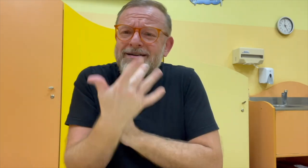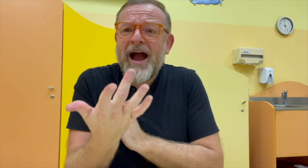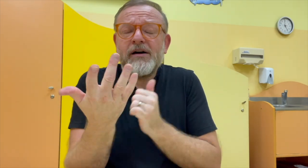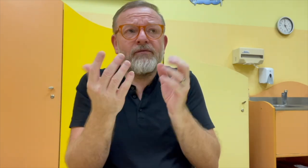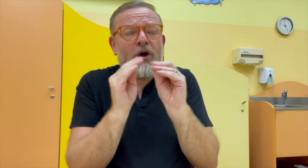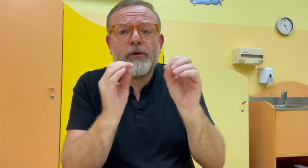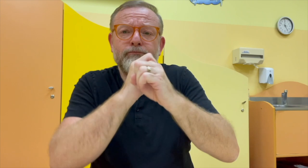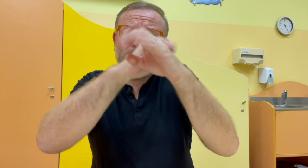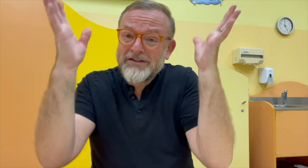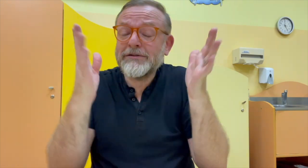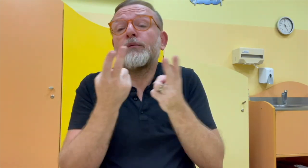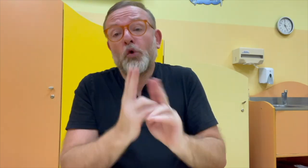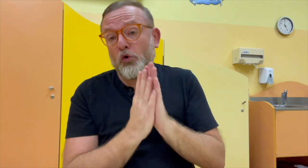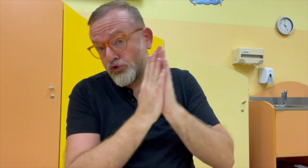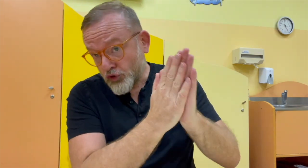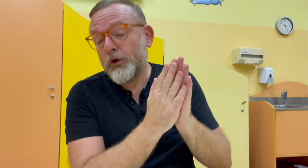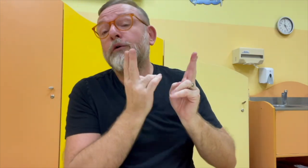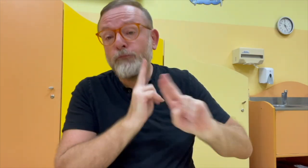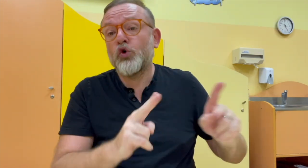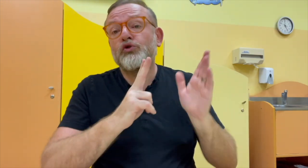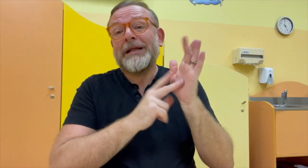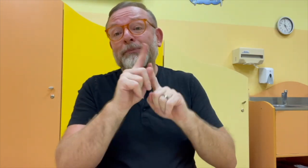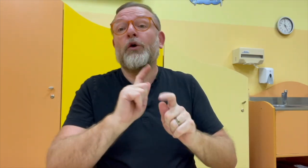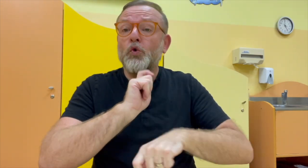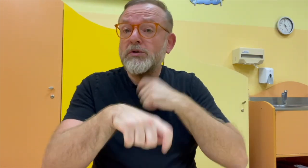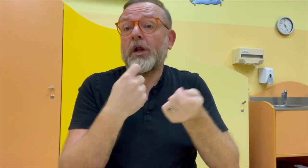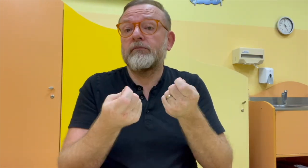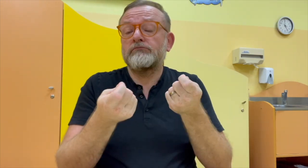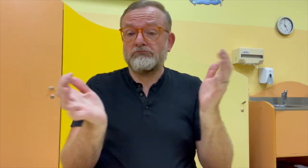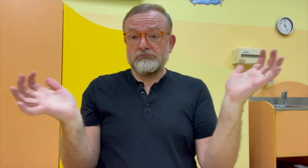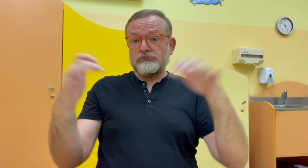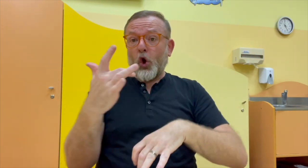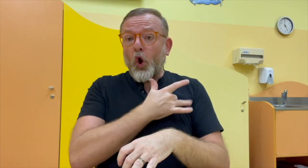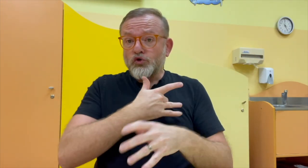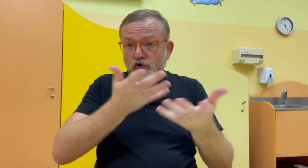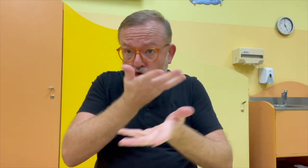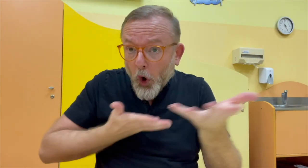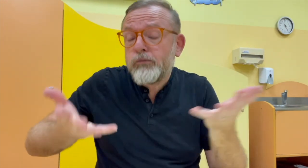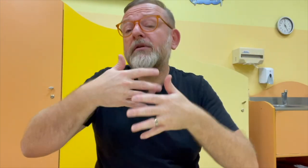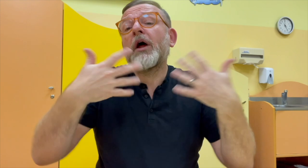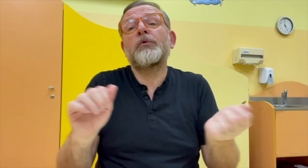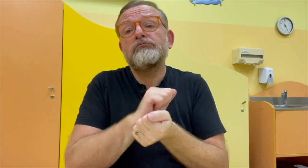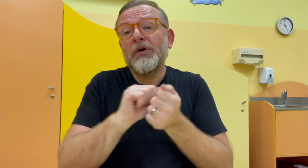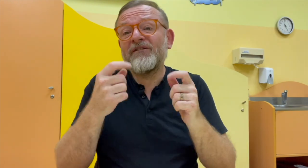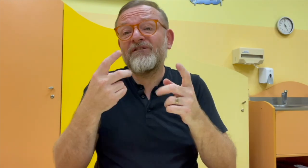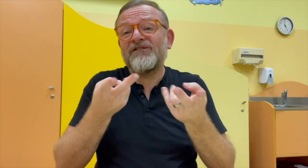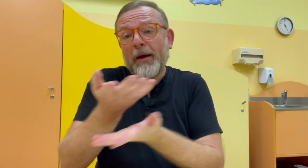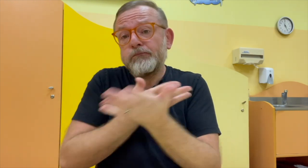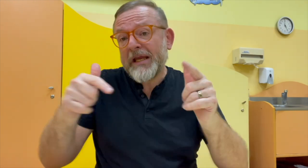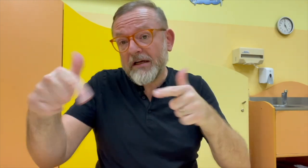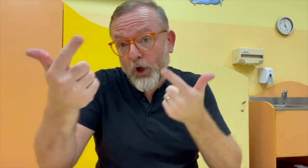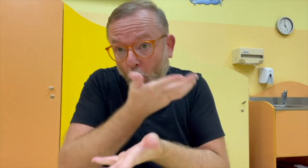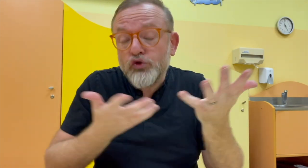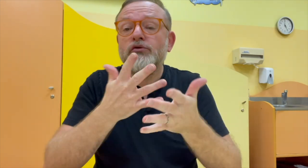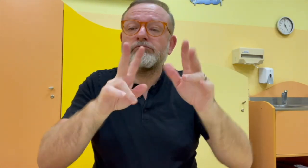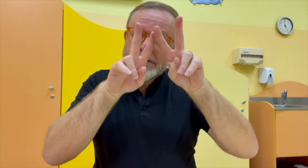vám poradí, dá vám nějakou představu. Určitě můžeme udělat nějaké setkání osobně, nebo případně